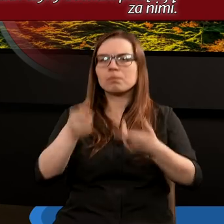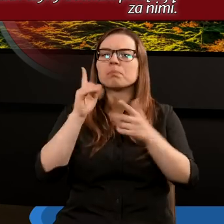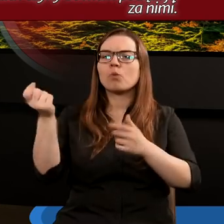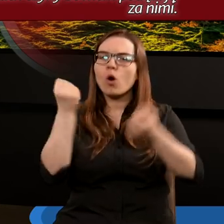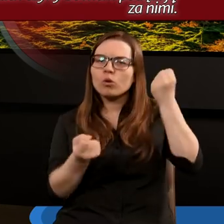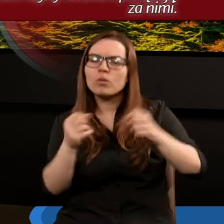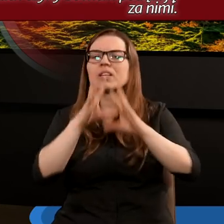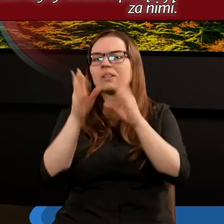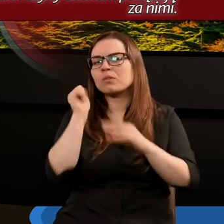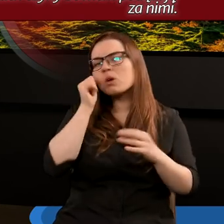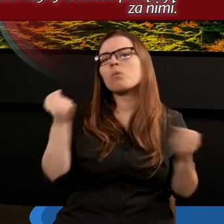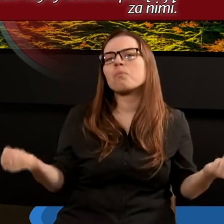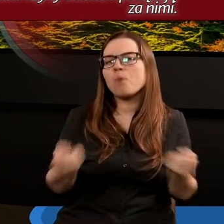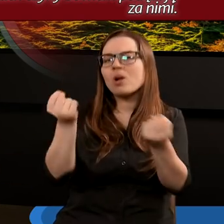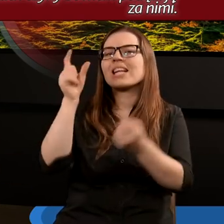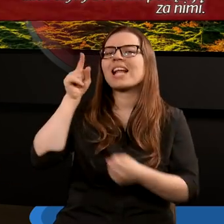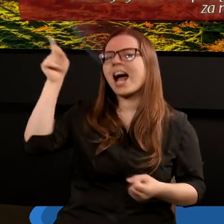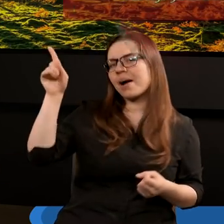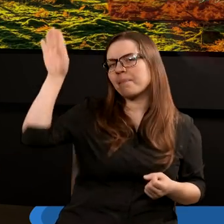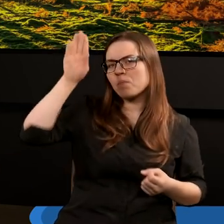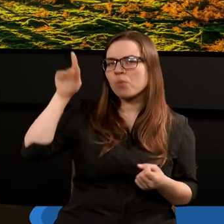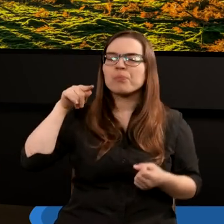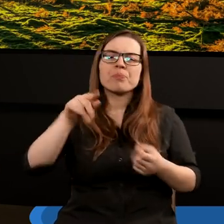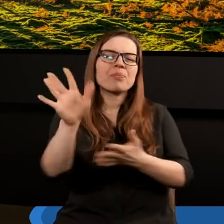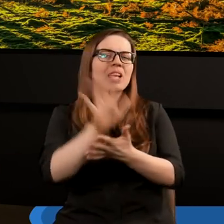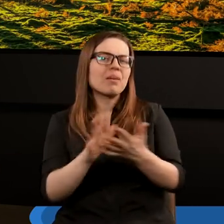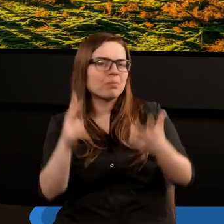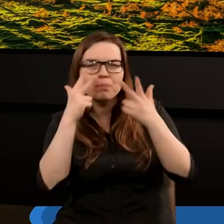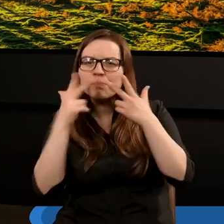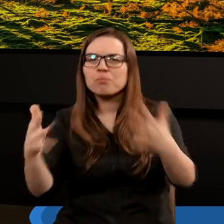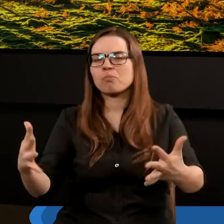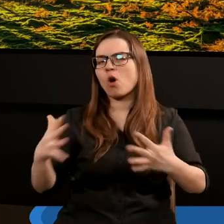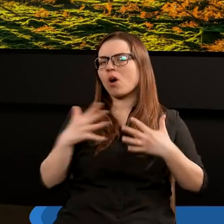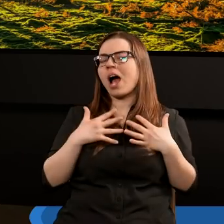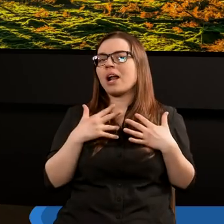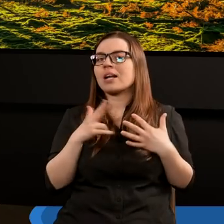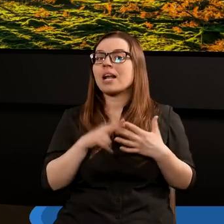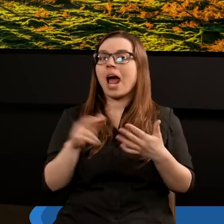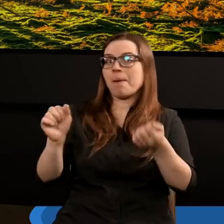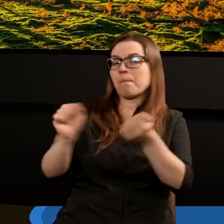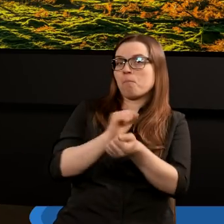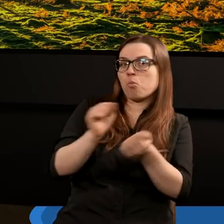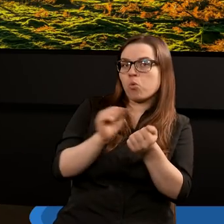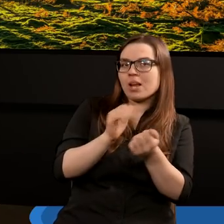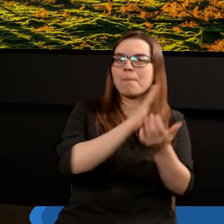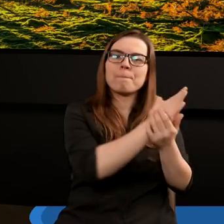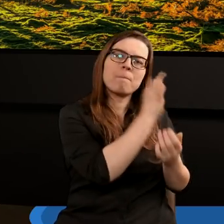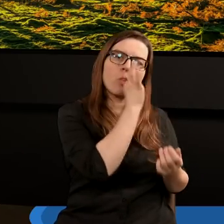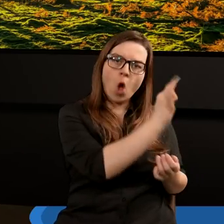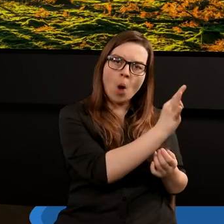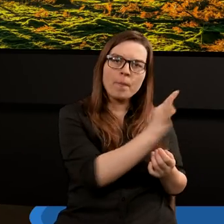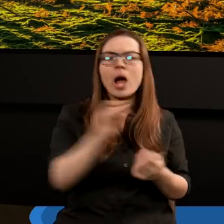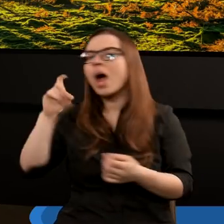ich czyny, bowiem podążają za nimi. Ten tekst Pisma Świętego wskazuje na pewien bój między dobrem a złem.